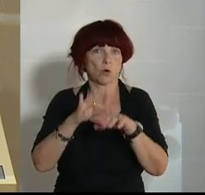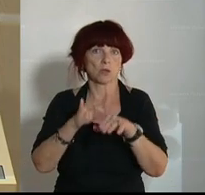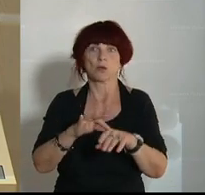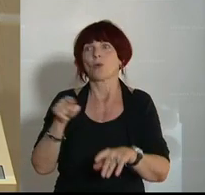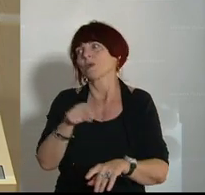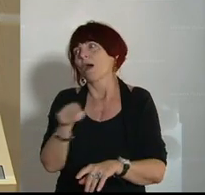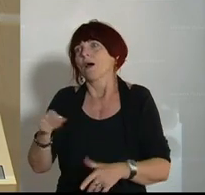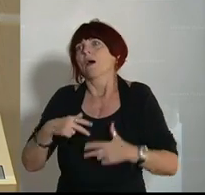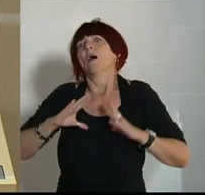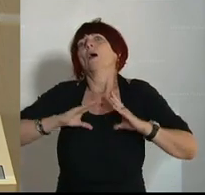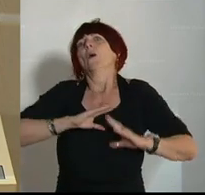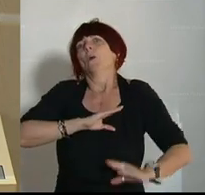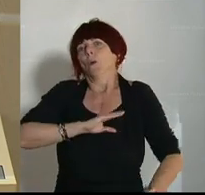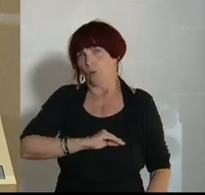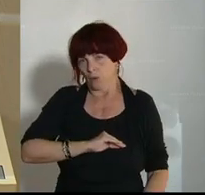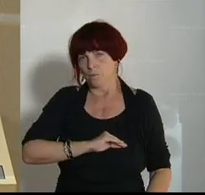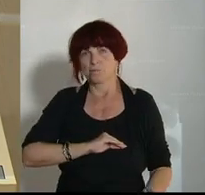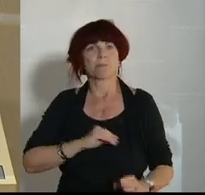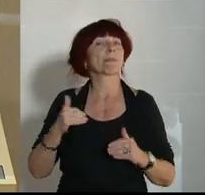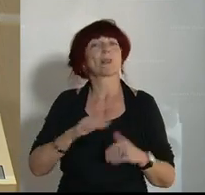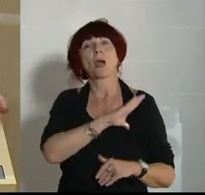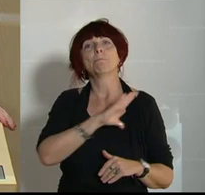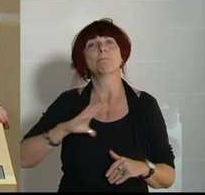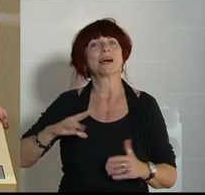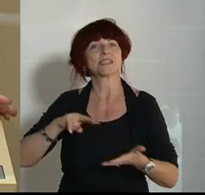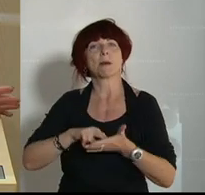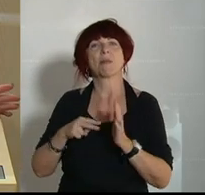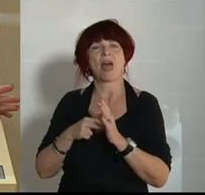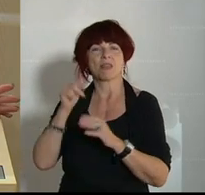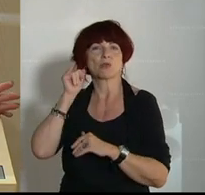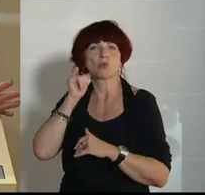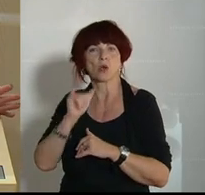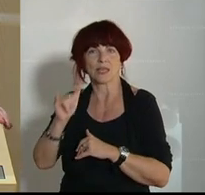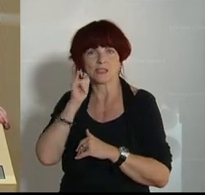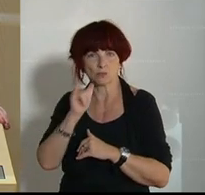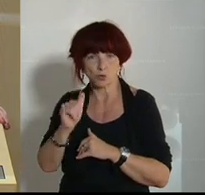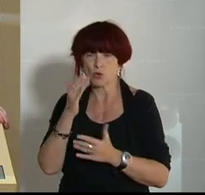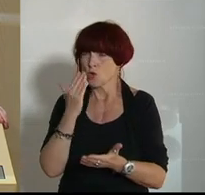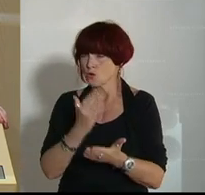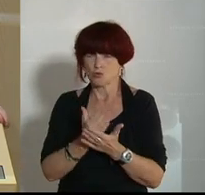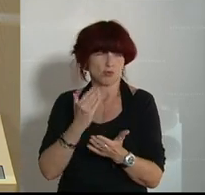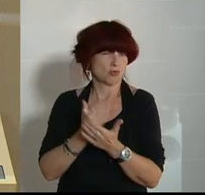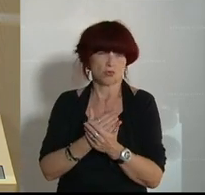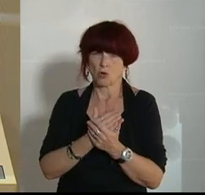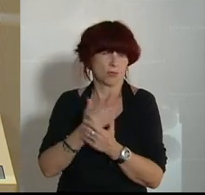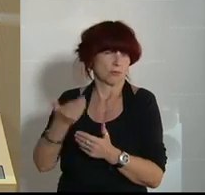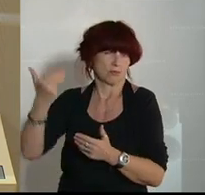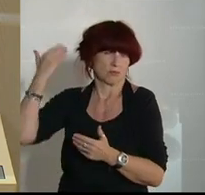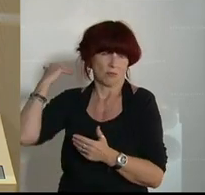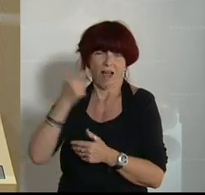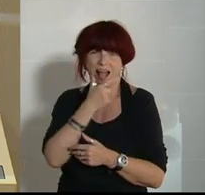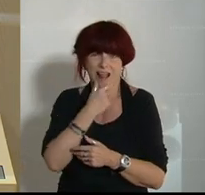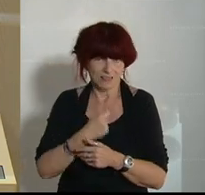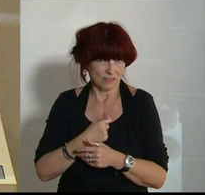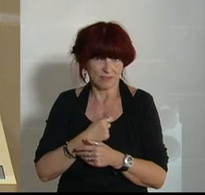Erleichterung. Der Masterplan für den Tourismus ist aus den bekannten Gründen überholt. Die massiven Auswirkungen der